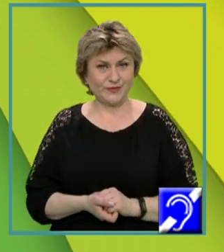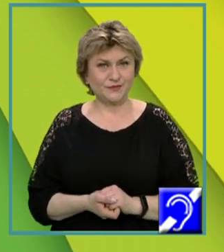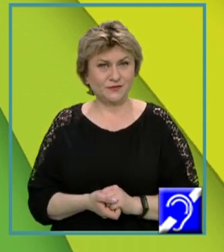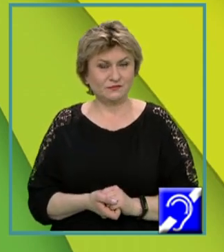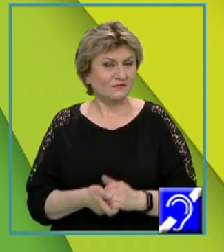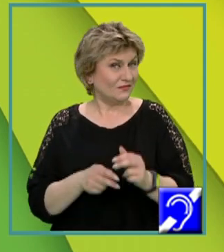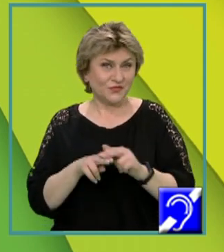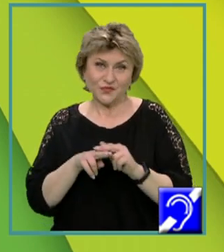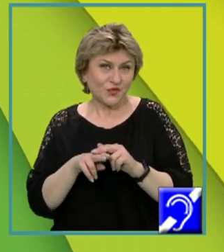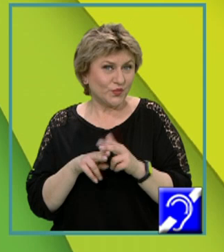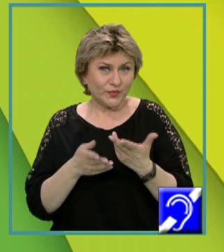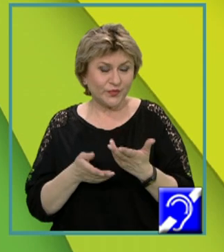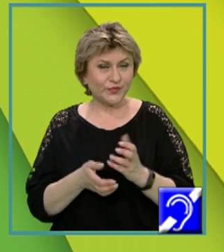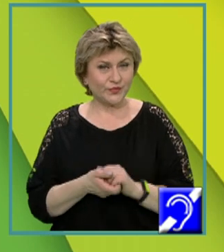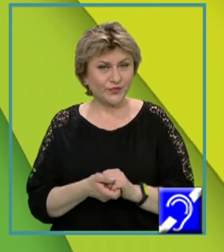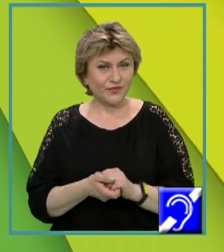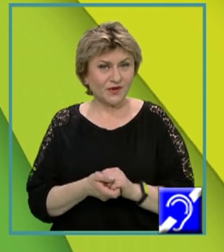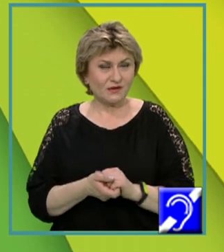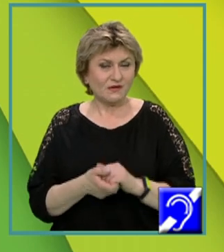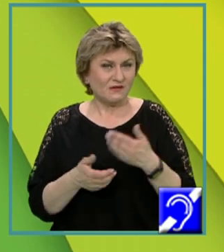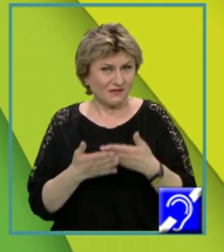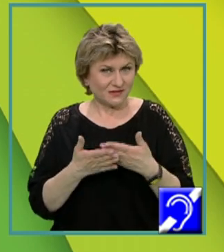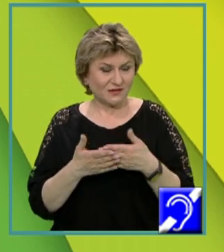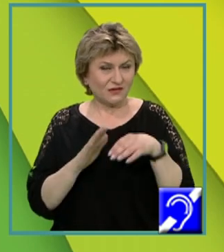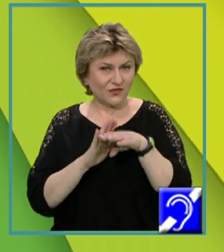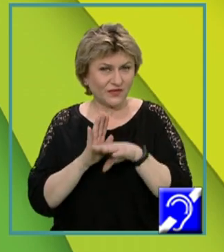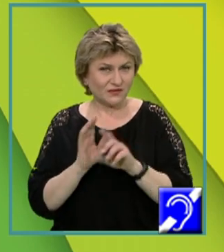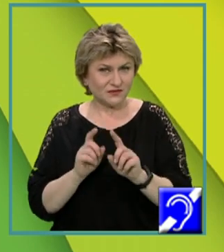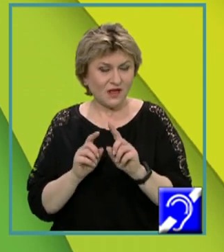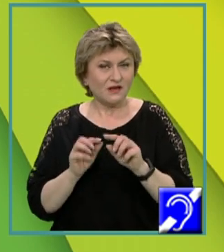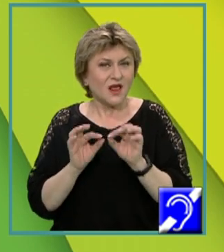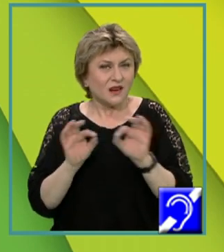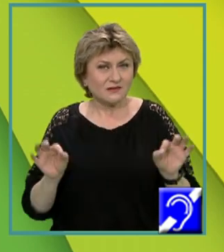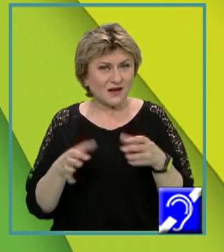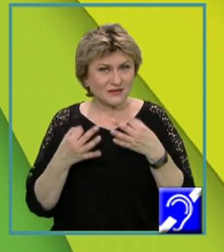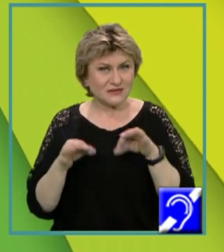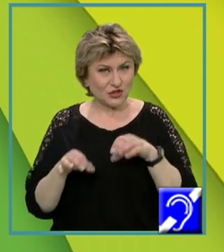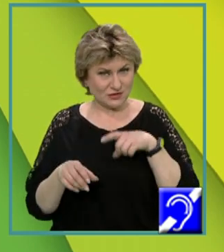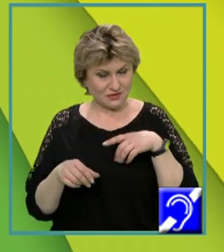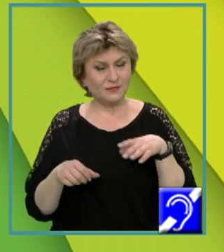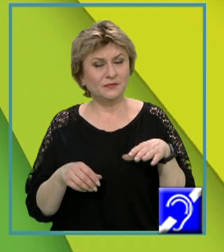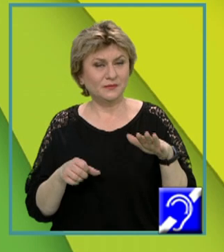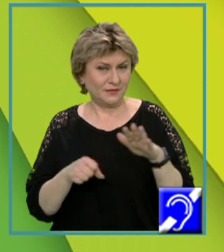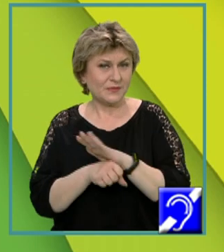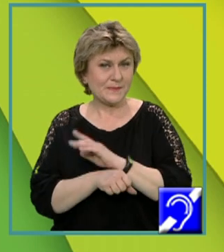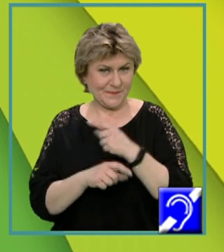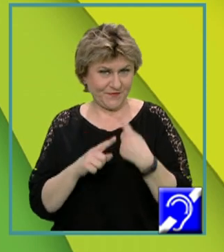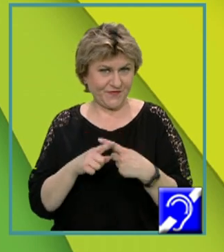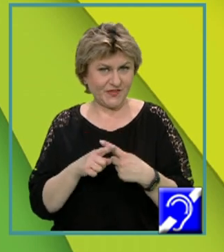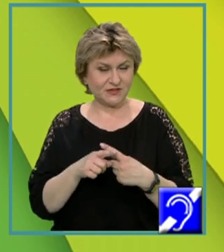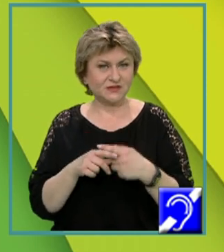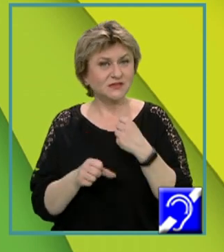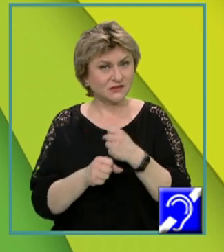Cum acea condiție de la linia 10 este îndeplinită, se